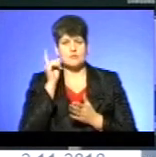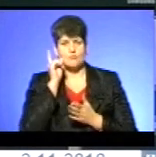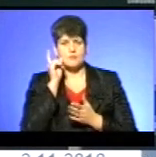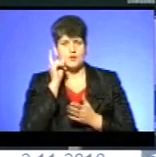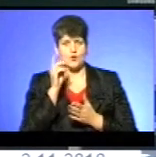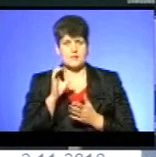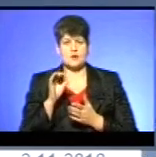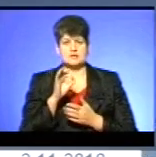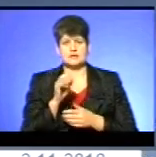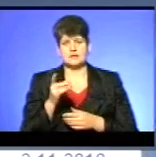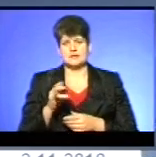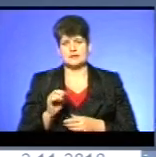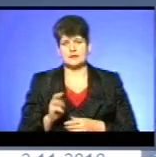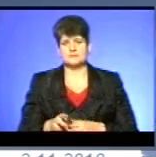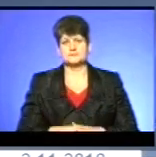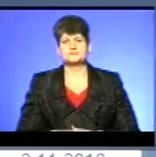Гнатик.